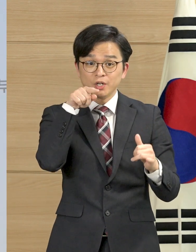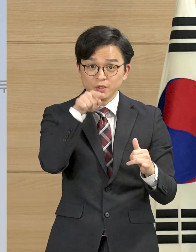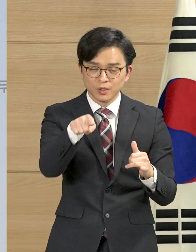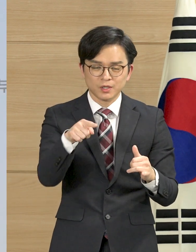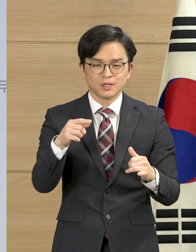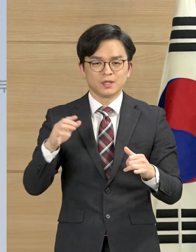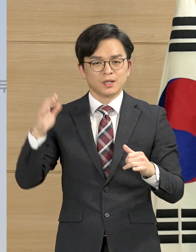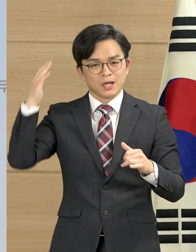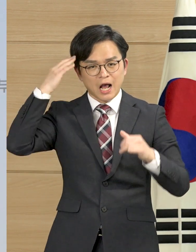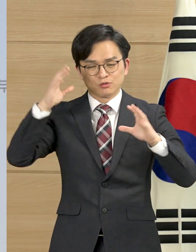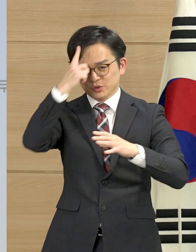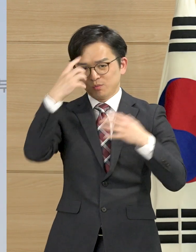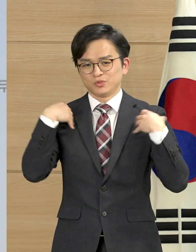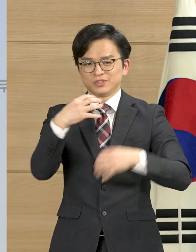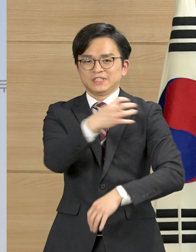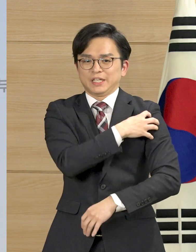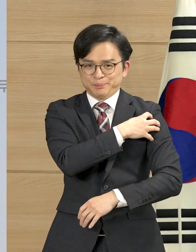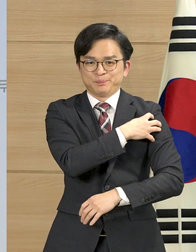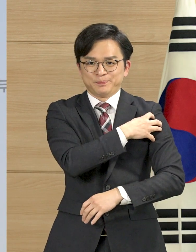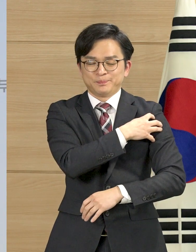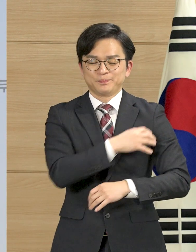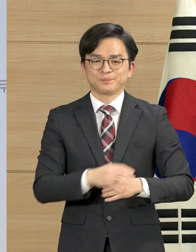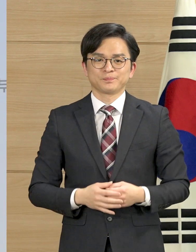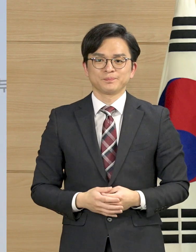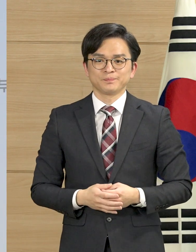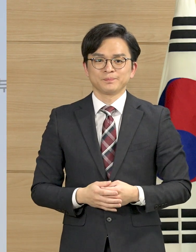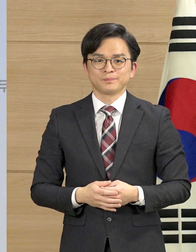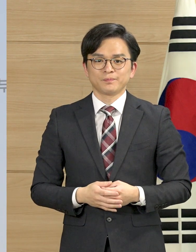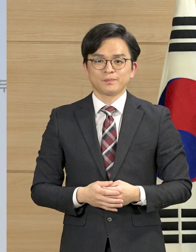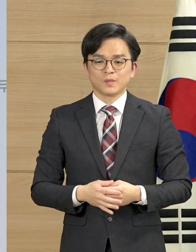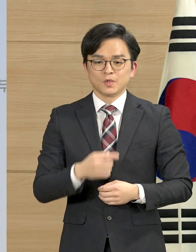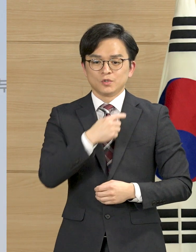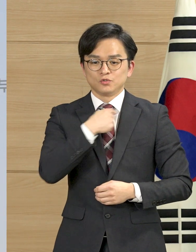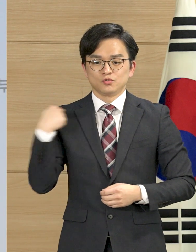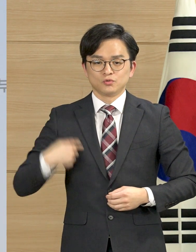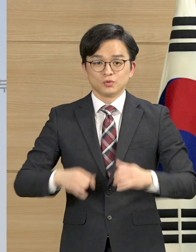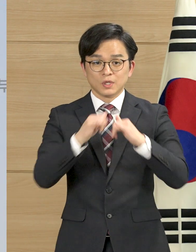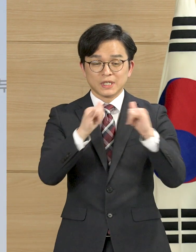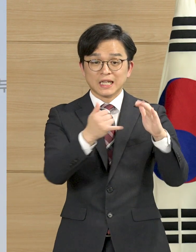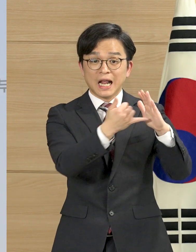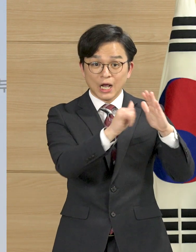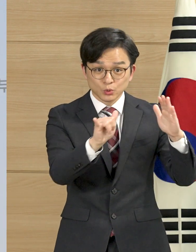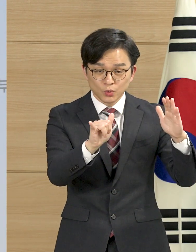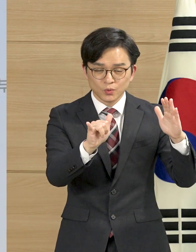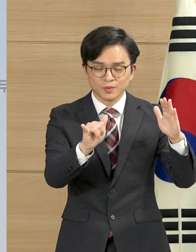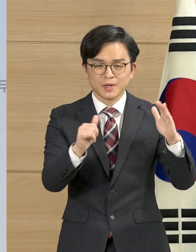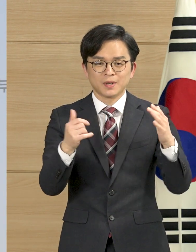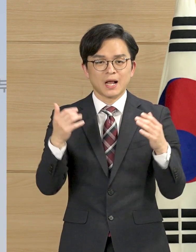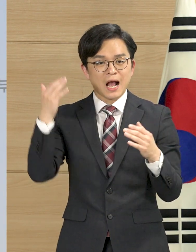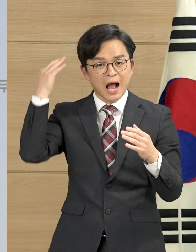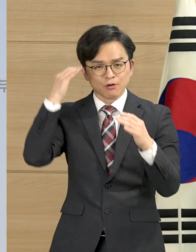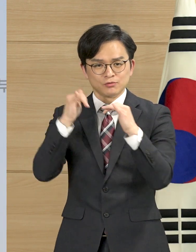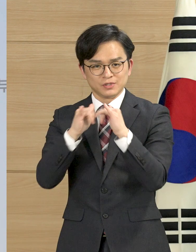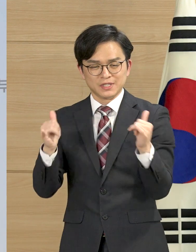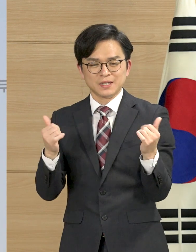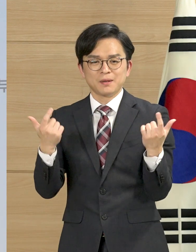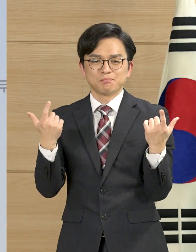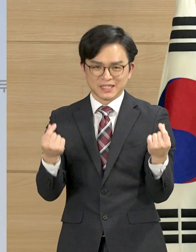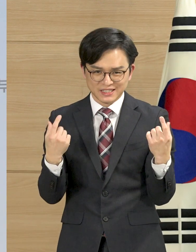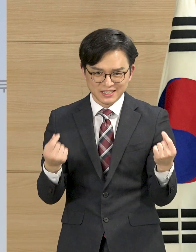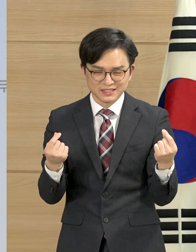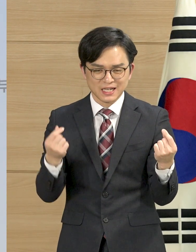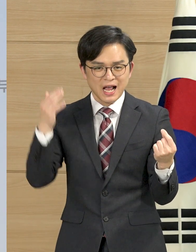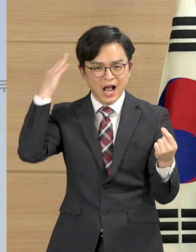국가의 기본적인 책무일 것입니다. 함께 이송되는 중국인 가족도 결국 우리 국민의